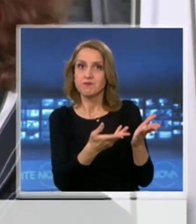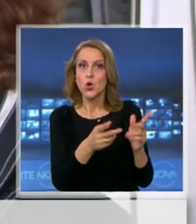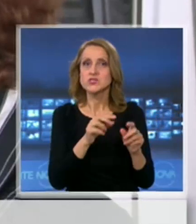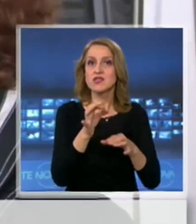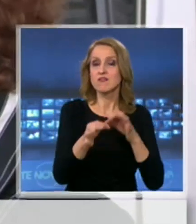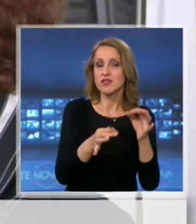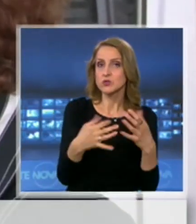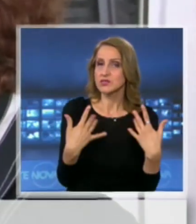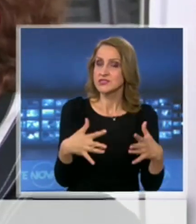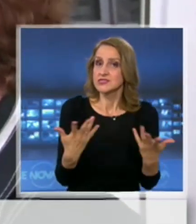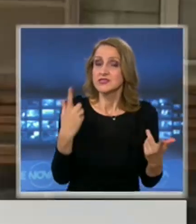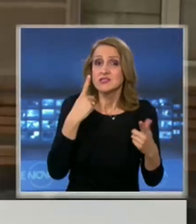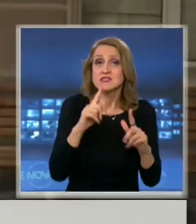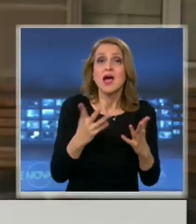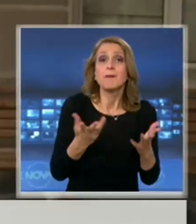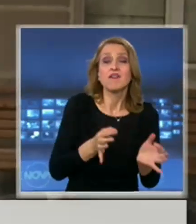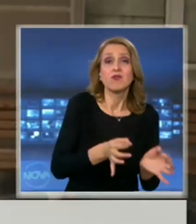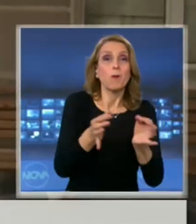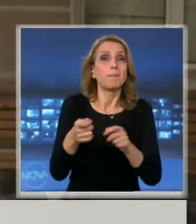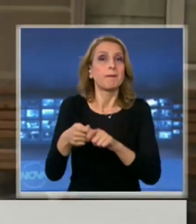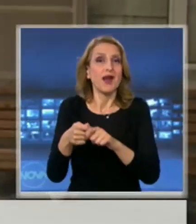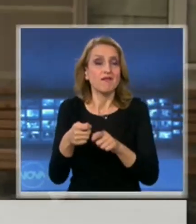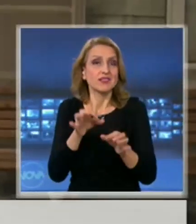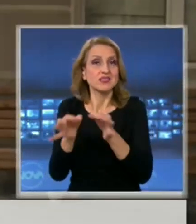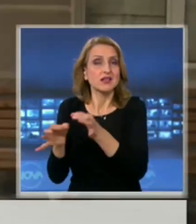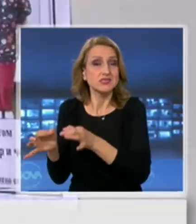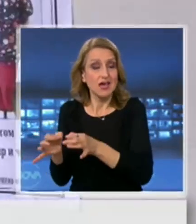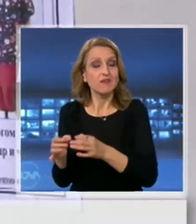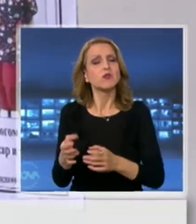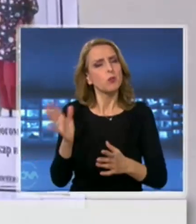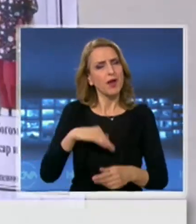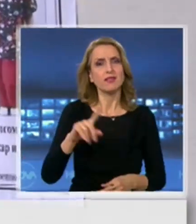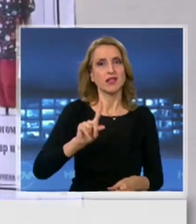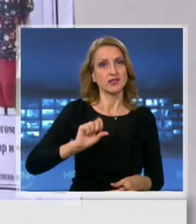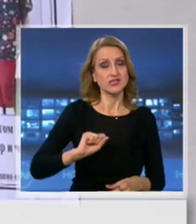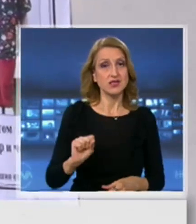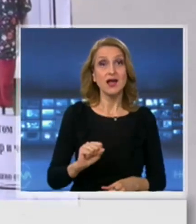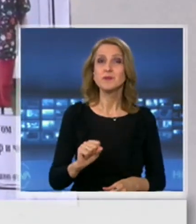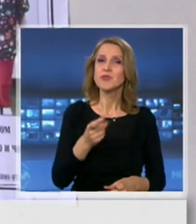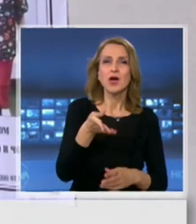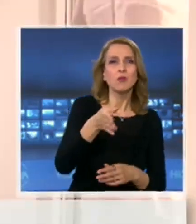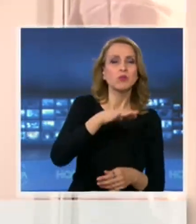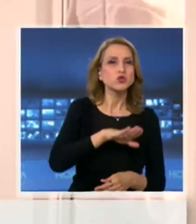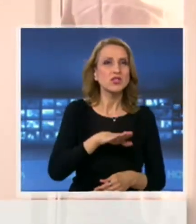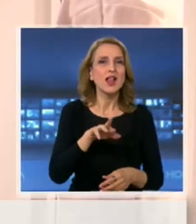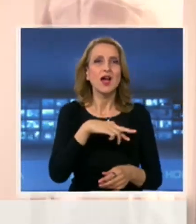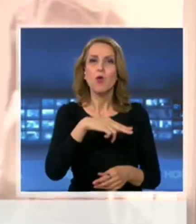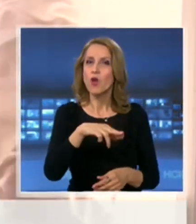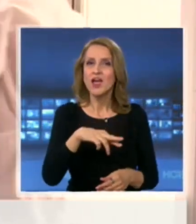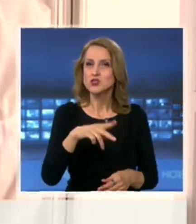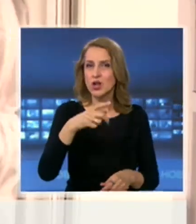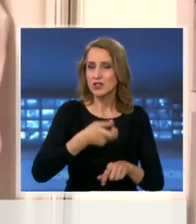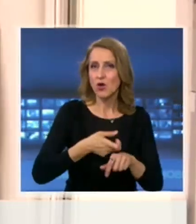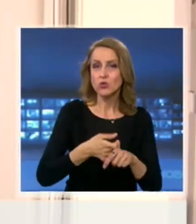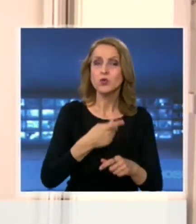осложненията, които той причинява. След като стана ясно, че починалата им колежка е страдала от астма, не виждат начин как лекари с